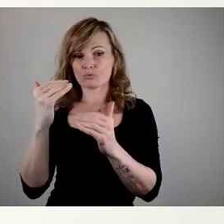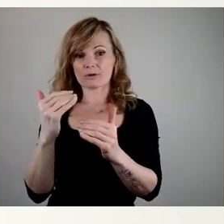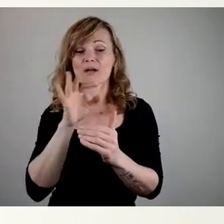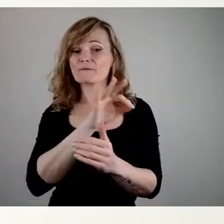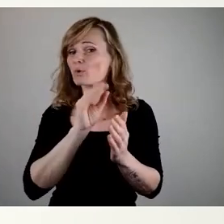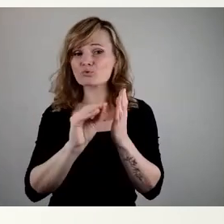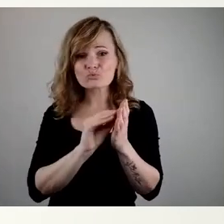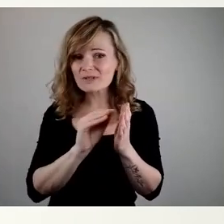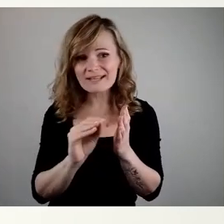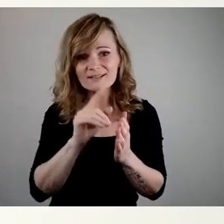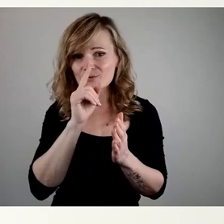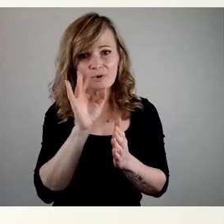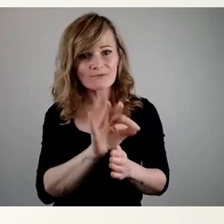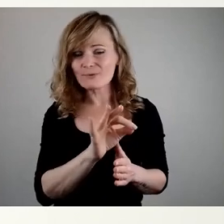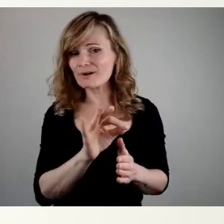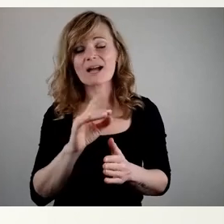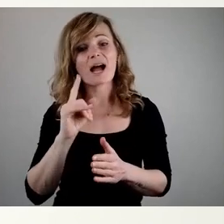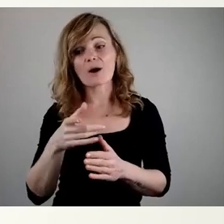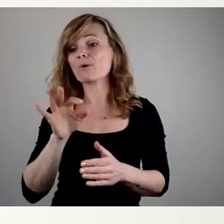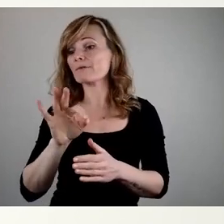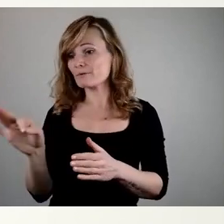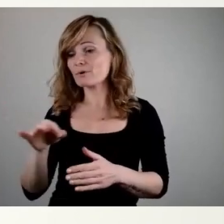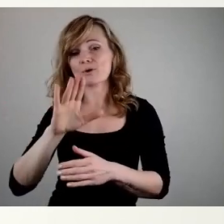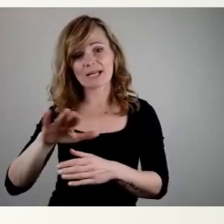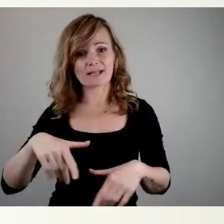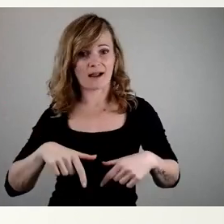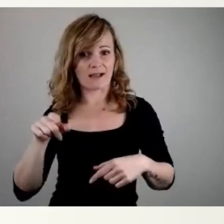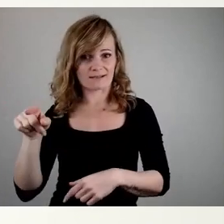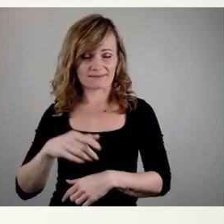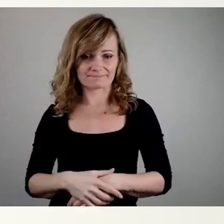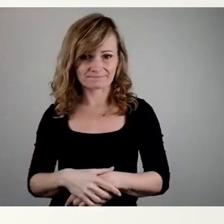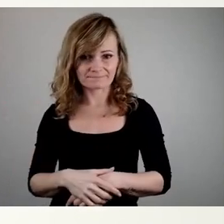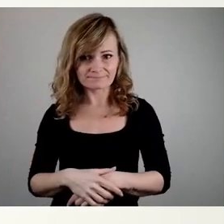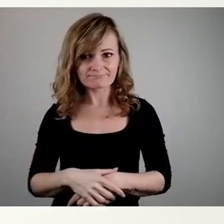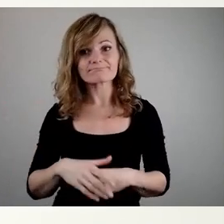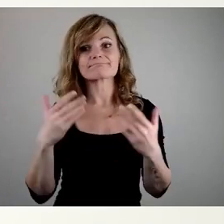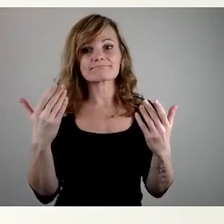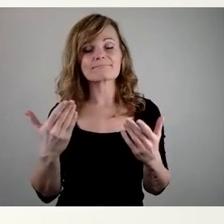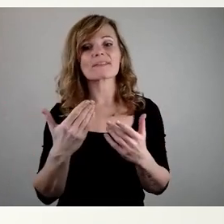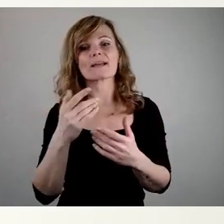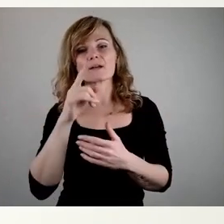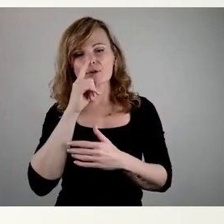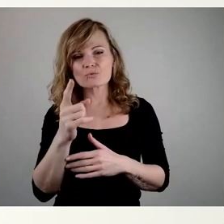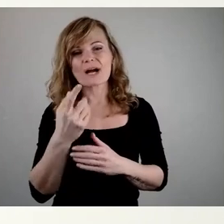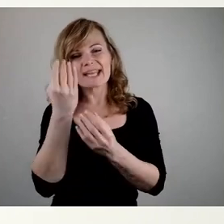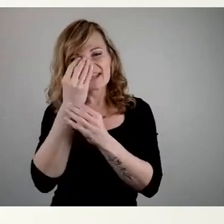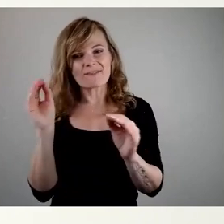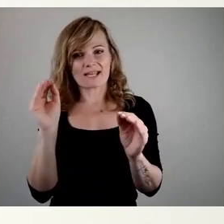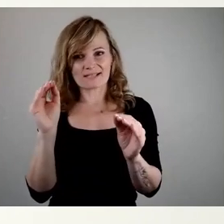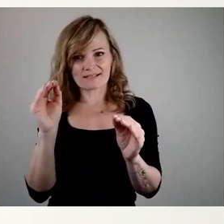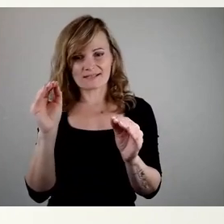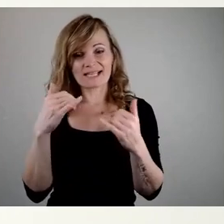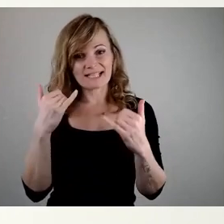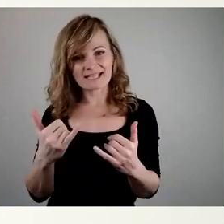gilt jetzt natürlich auch für die Kindertagesstätten. Und da will ich nur einmal hinweisen darauf, auch wenn das jetzt öffentlich